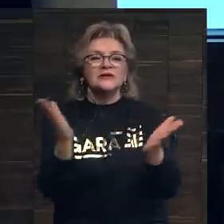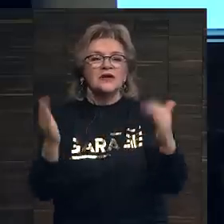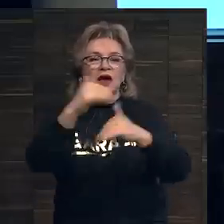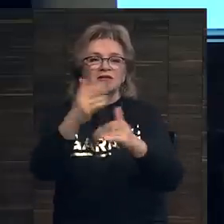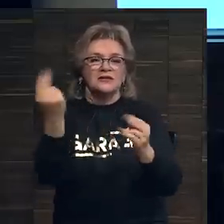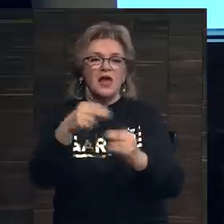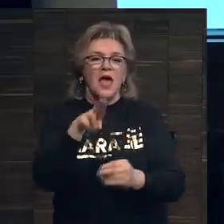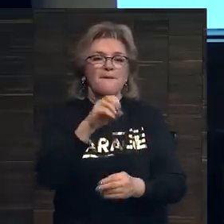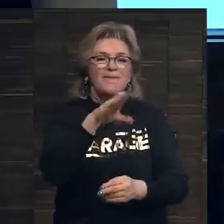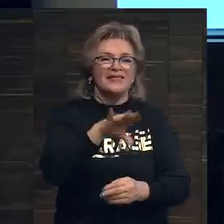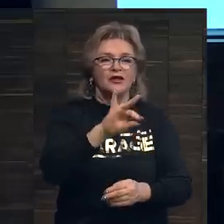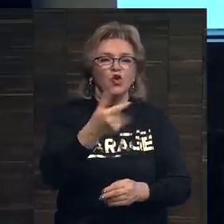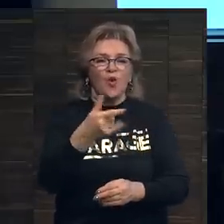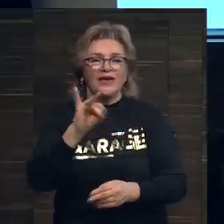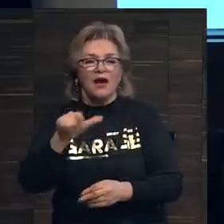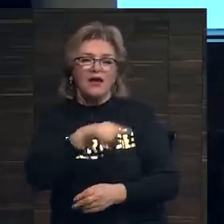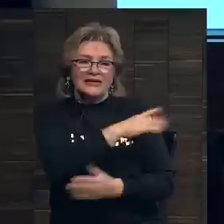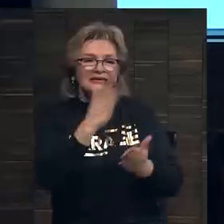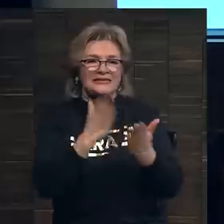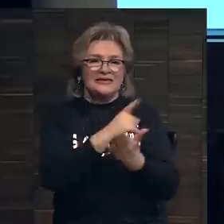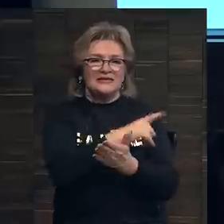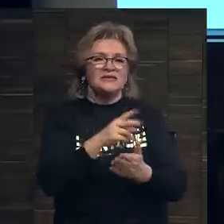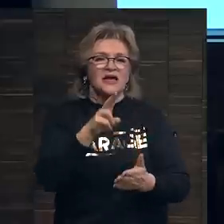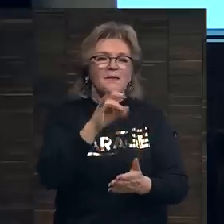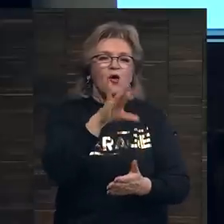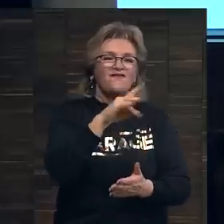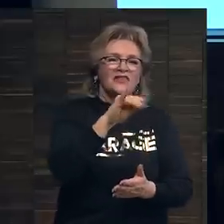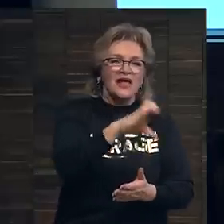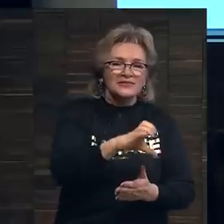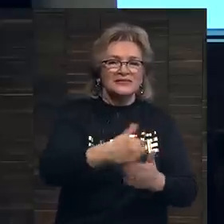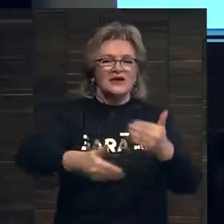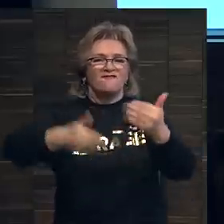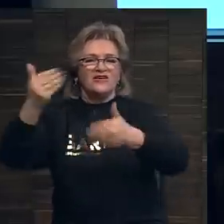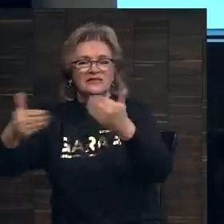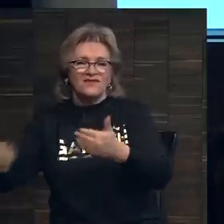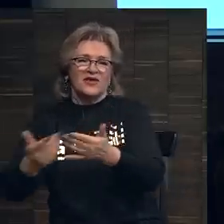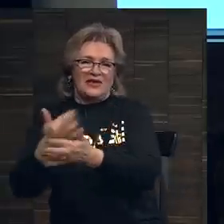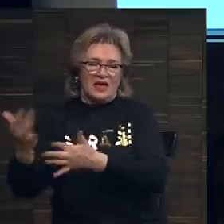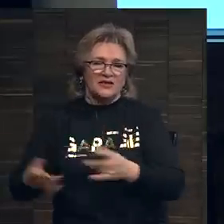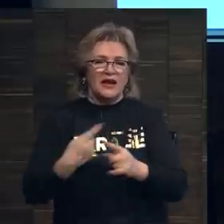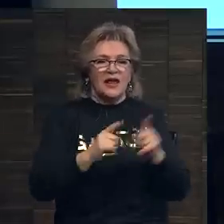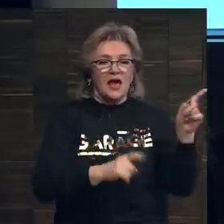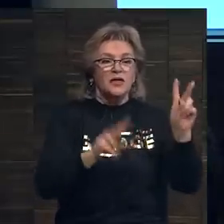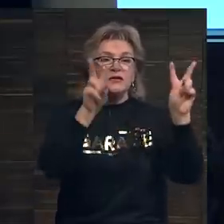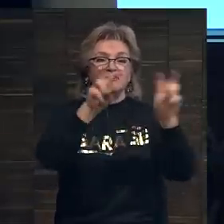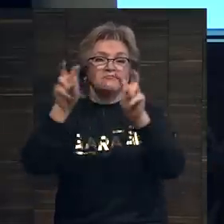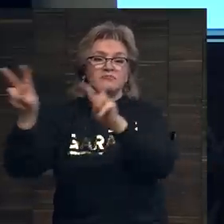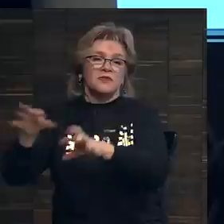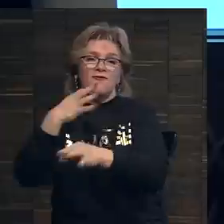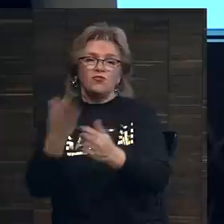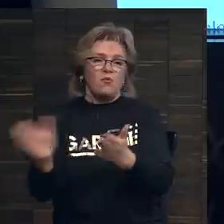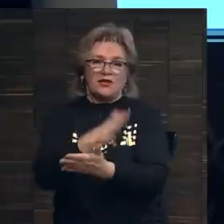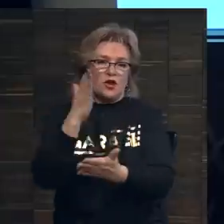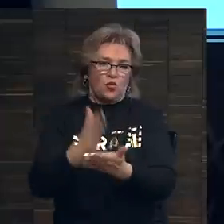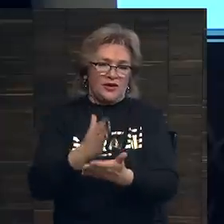художника Петера Дойга, здесь есть секция провинанс, выставки и так далее. Эти разделы представлены в любом